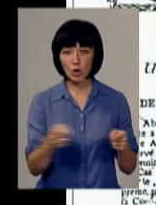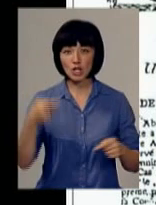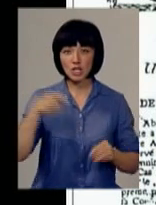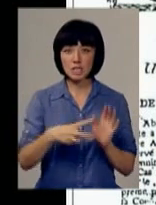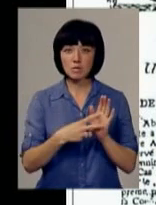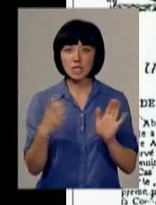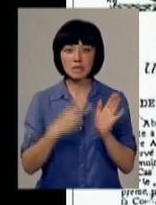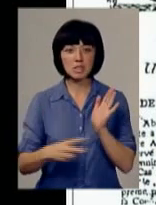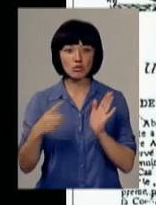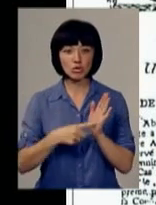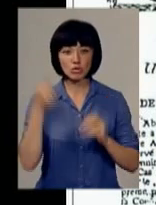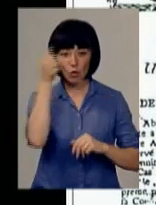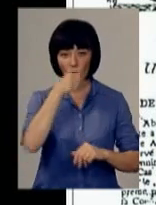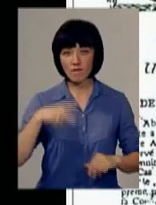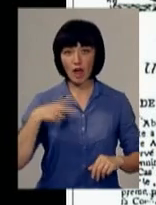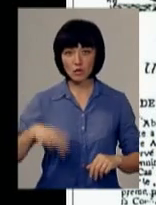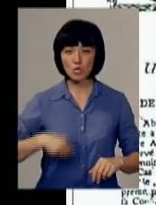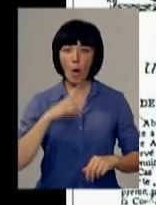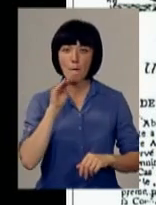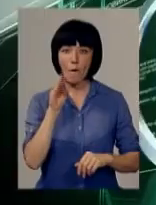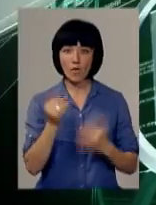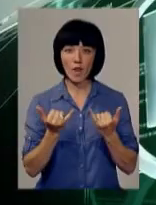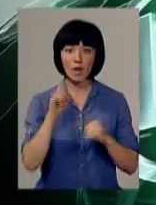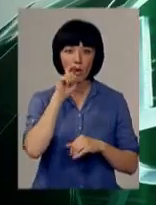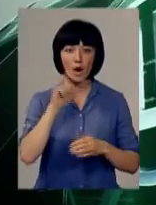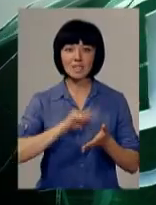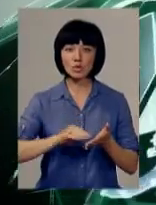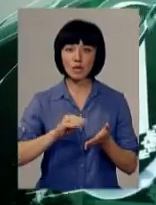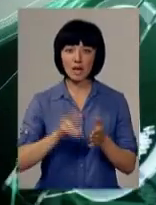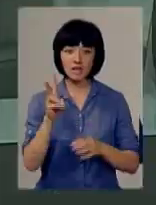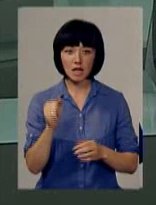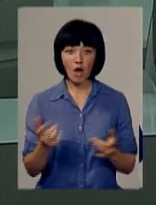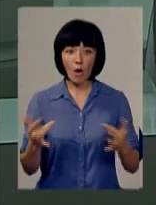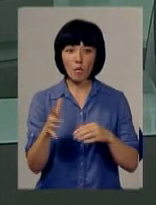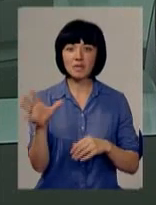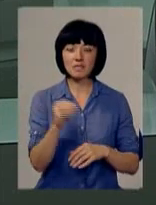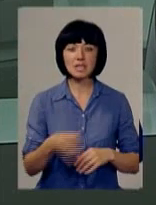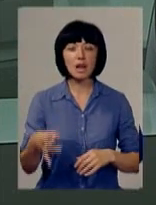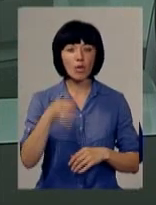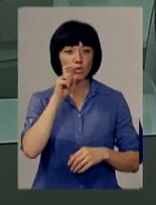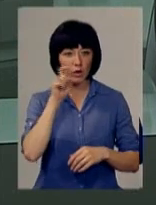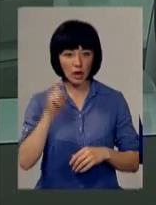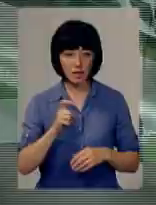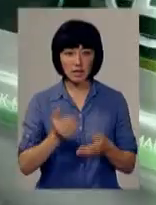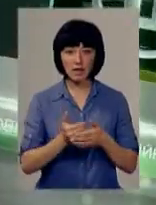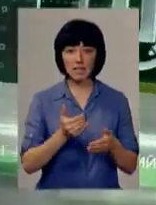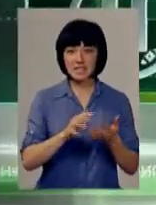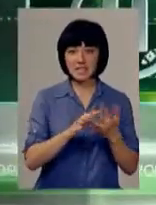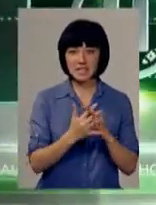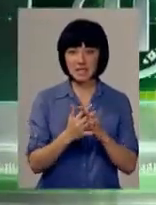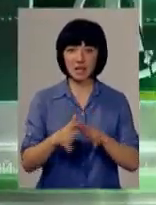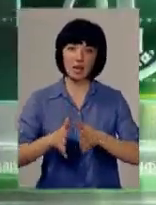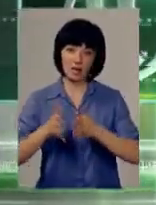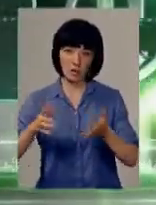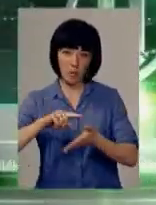1776 року французькою мовою. Нині українська журналістика охоплює усі регіони нашої країни – від сіл та селищ до